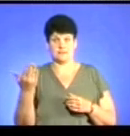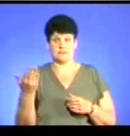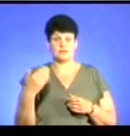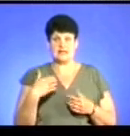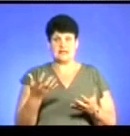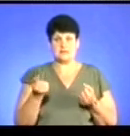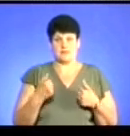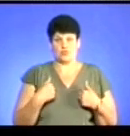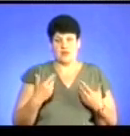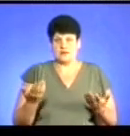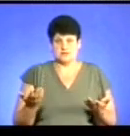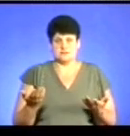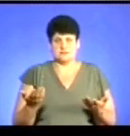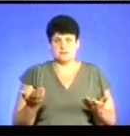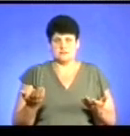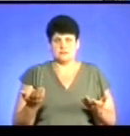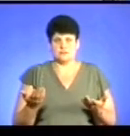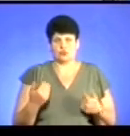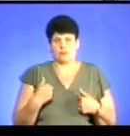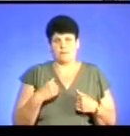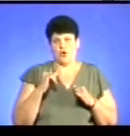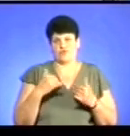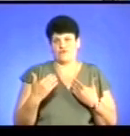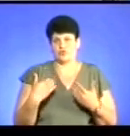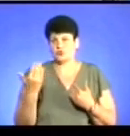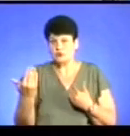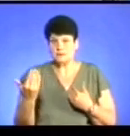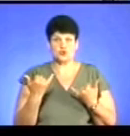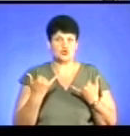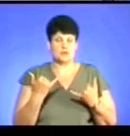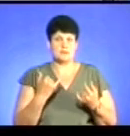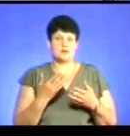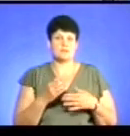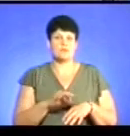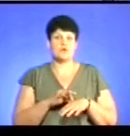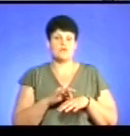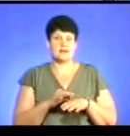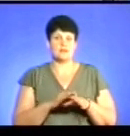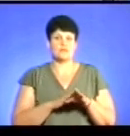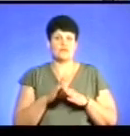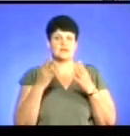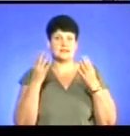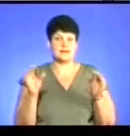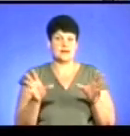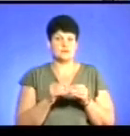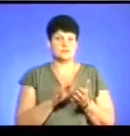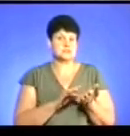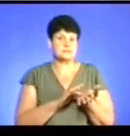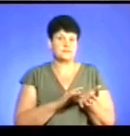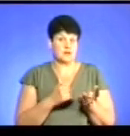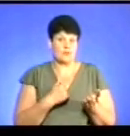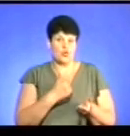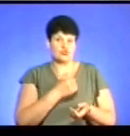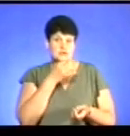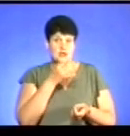Вони не сприймають нас, тому що ми, скажімо, до них погано відносимося. Ми сьогодні, наприклад, провели, цілий майже провели з ромами. І я вам